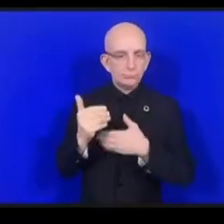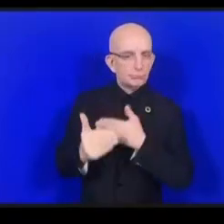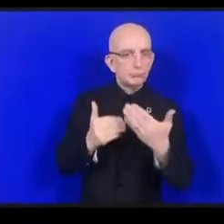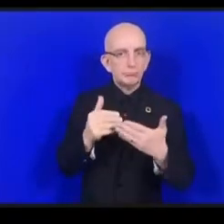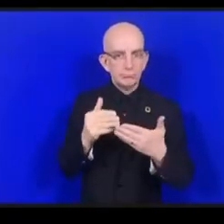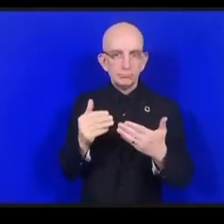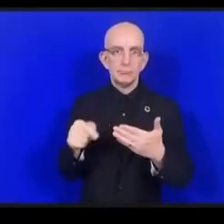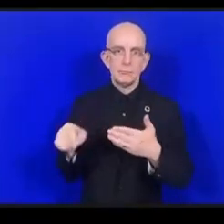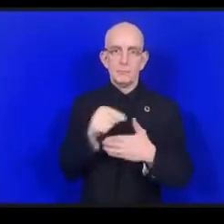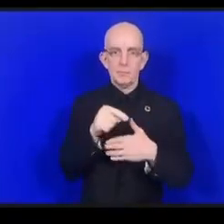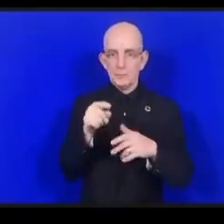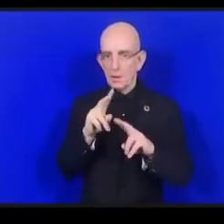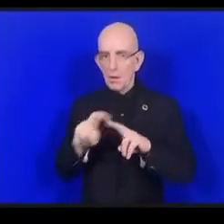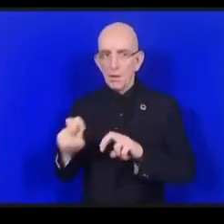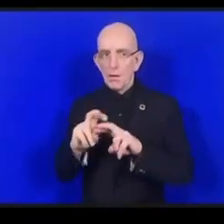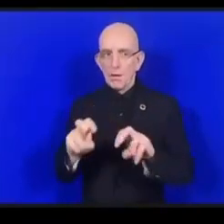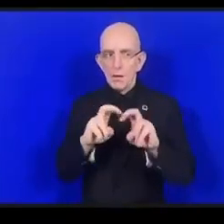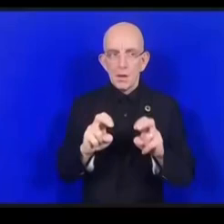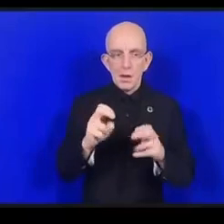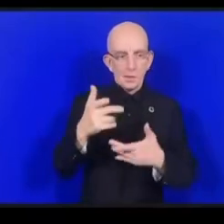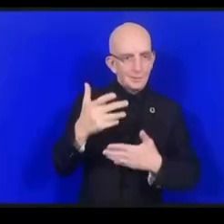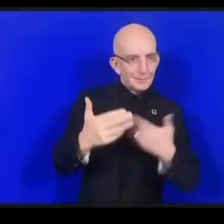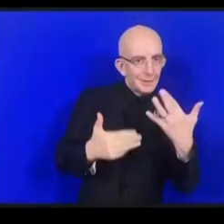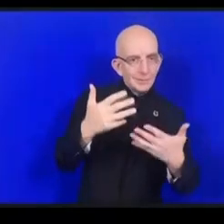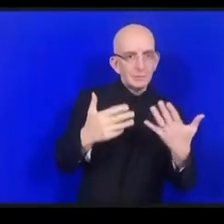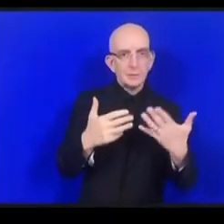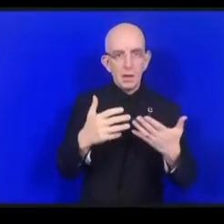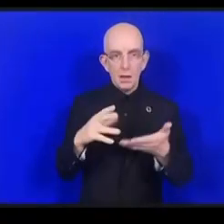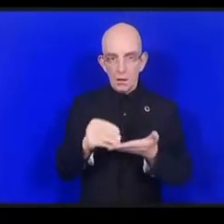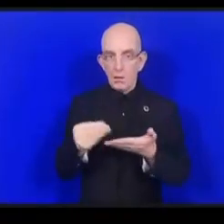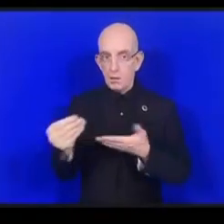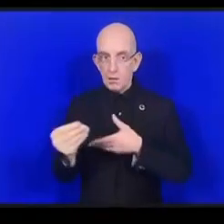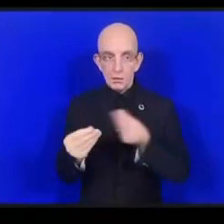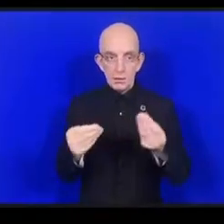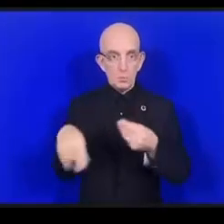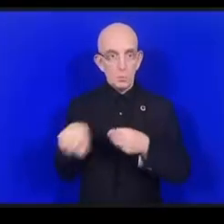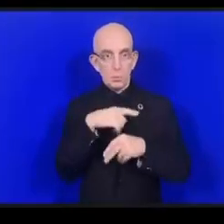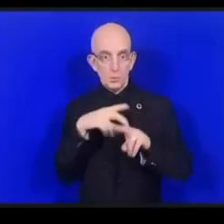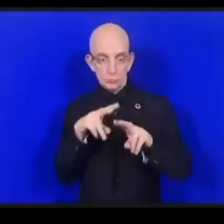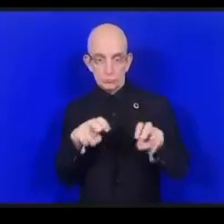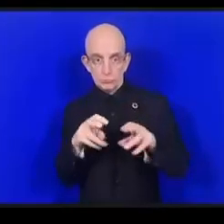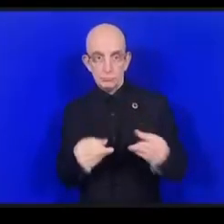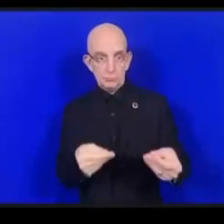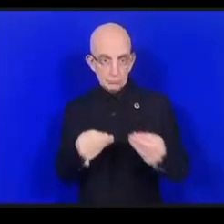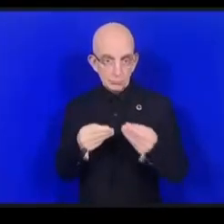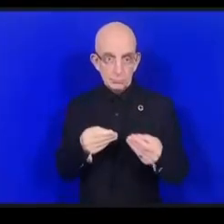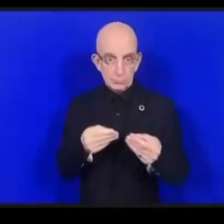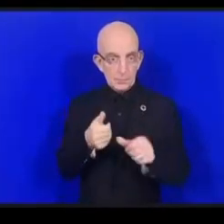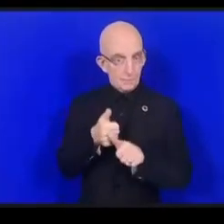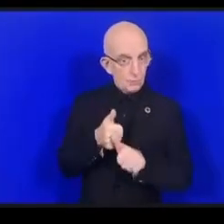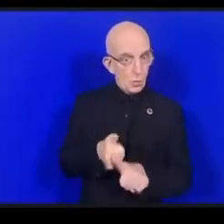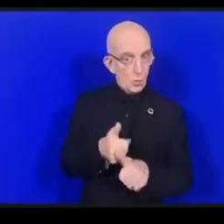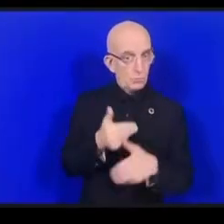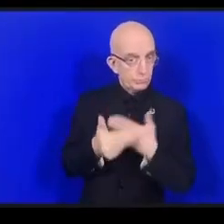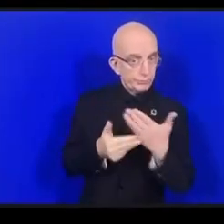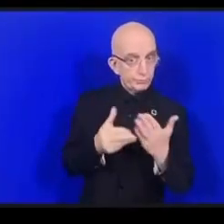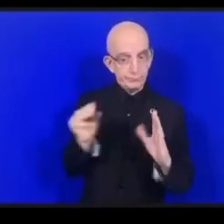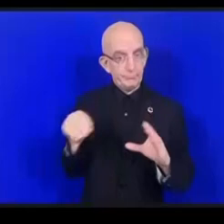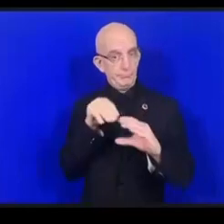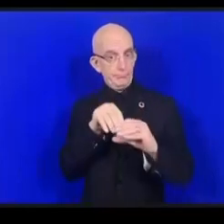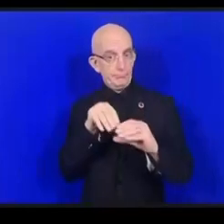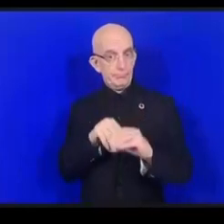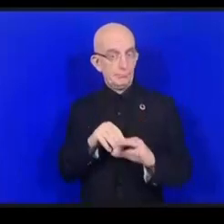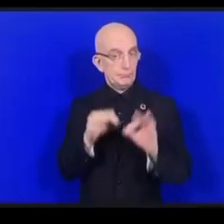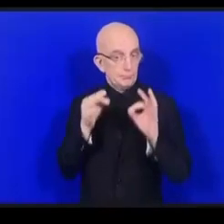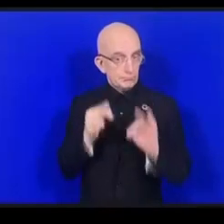فنريد أن أضمن أن هذه البيانات تخزن بصورة ملائمة وتتم معالجتها أيضا